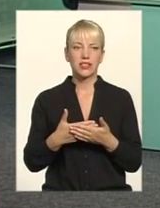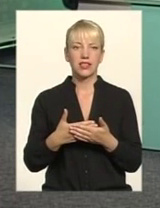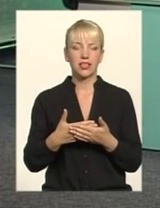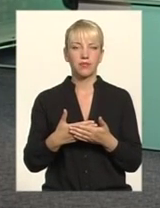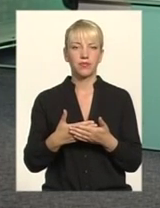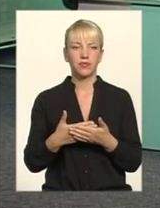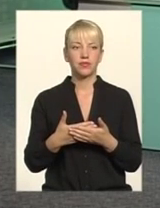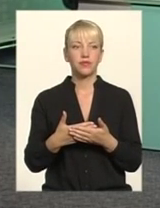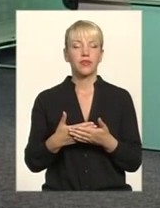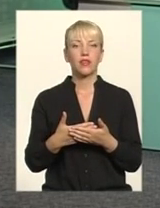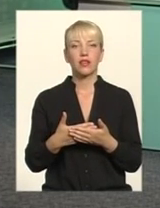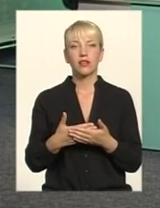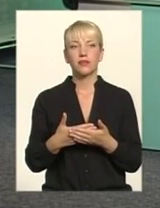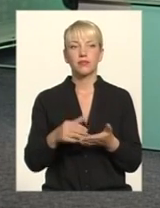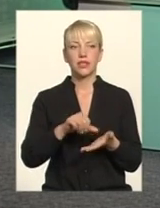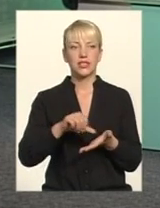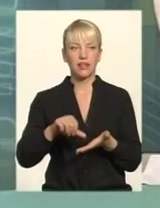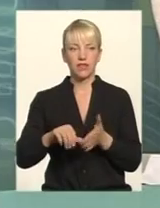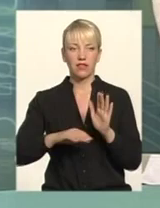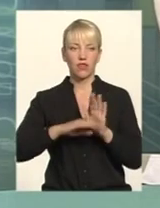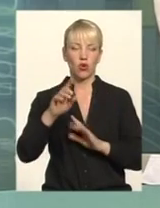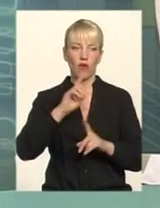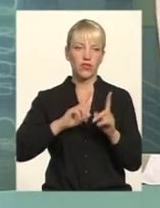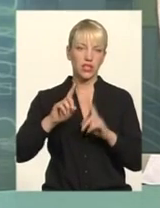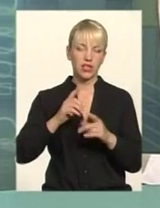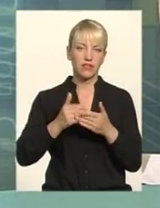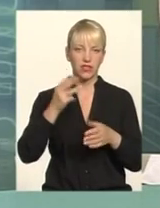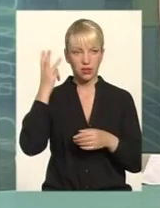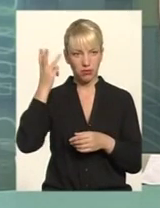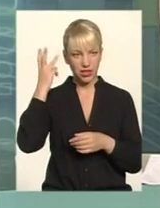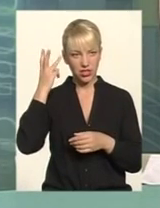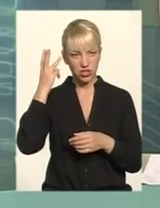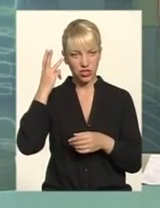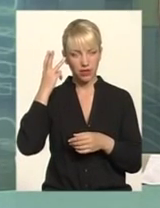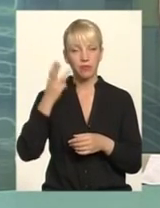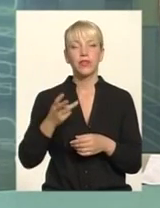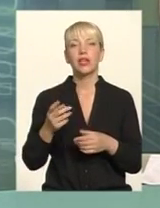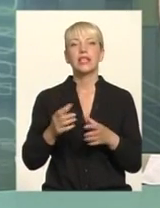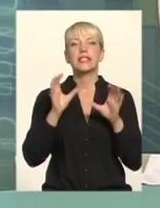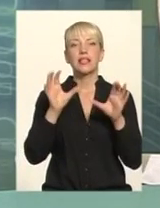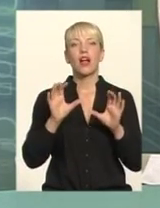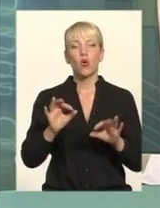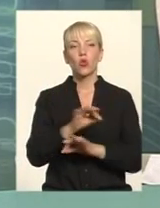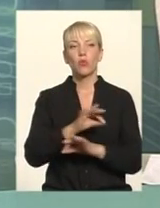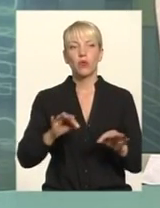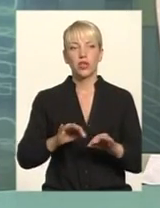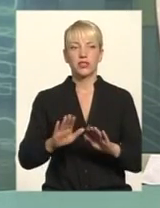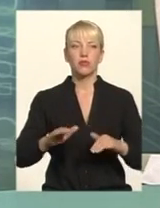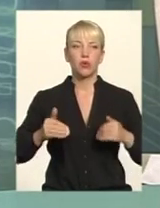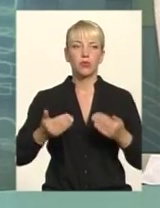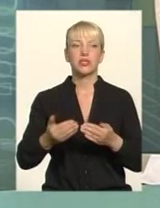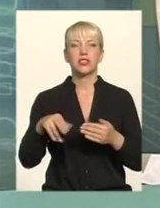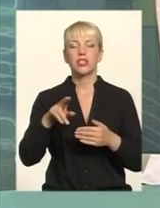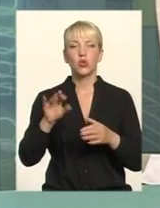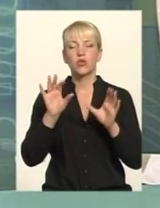Скажімо, представників Верховної Ради Зокрема і від Хмельниччини Законопроекти Пропозиції до